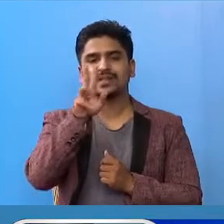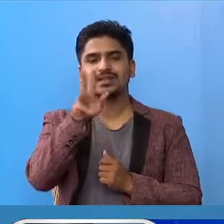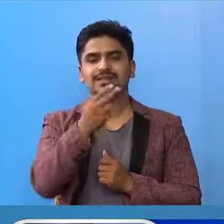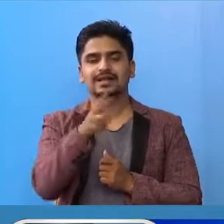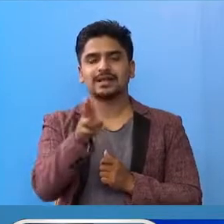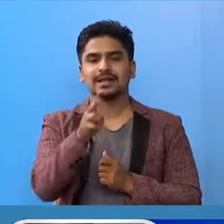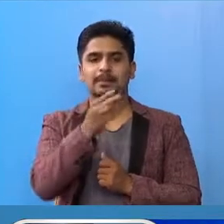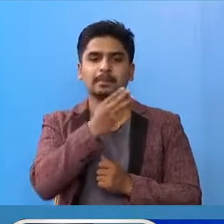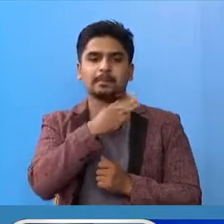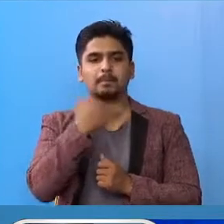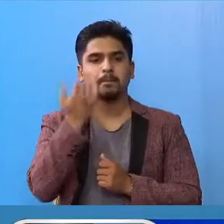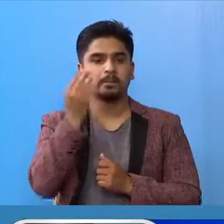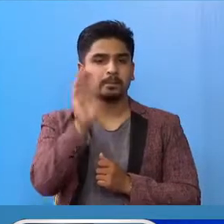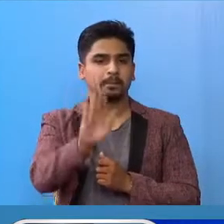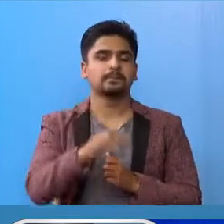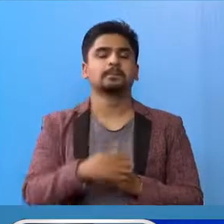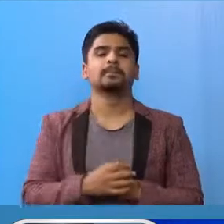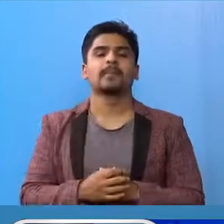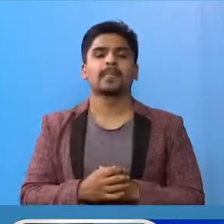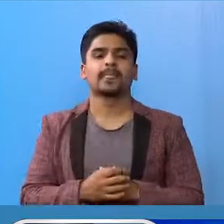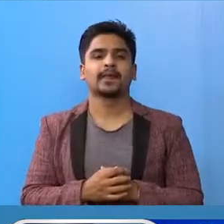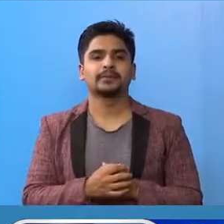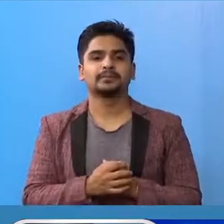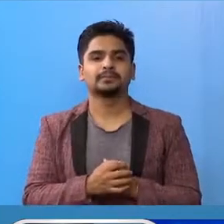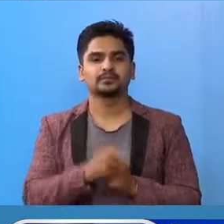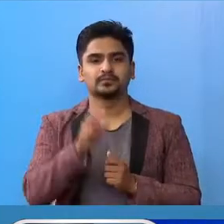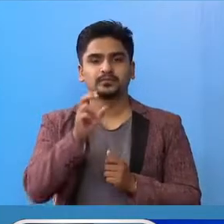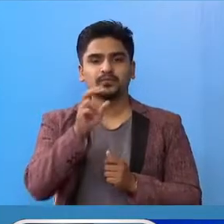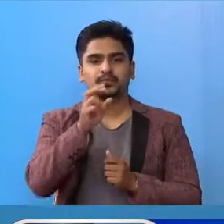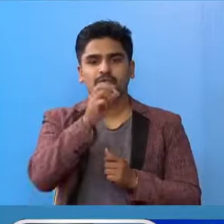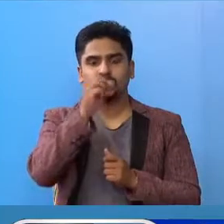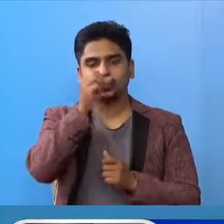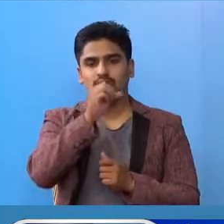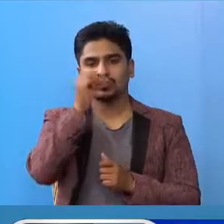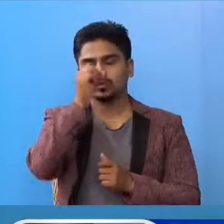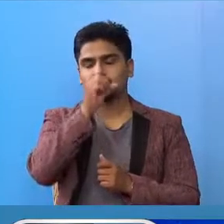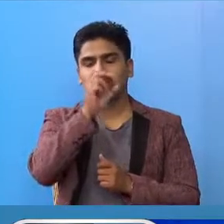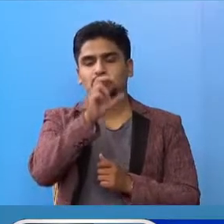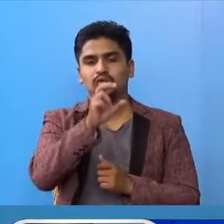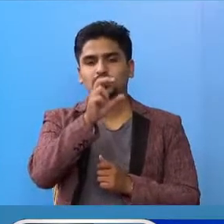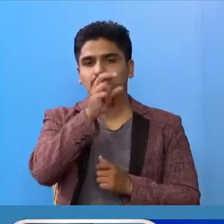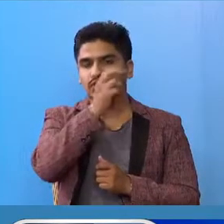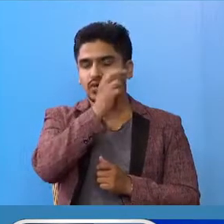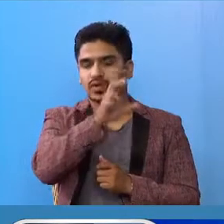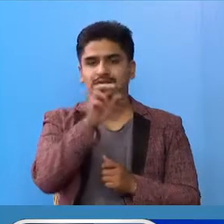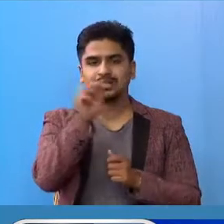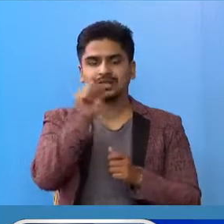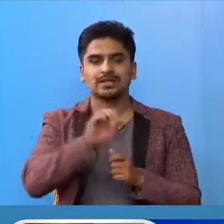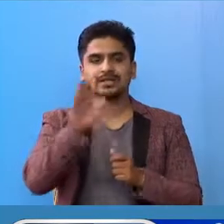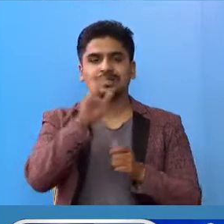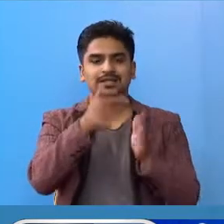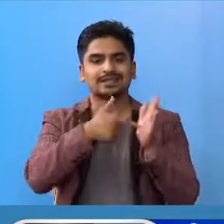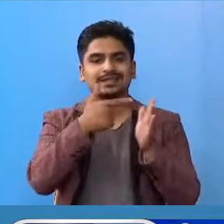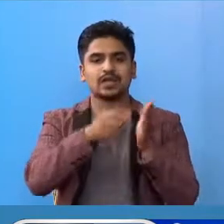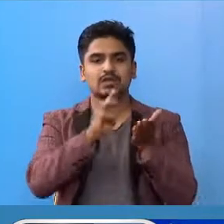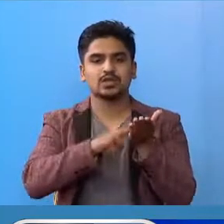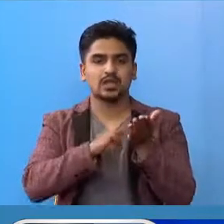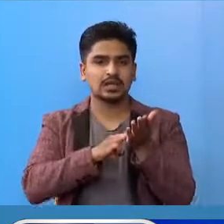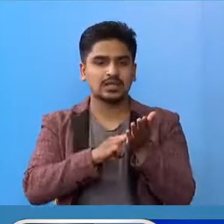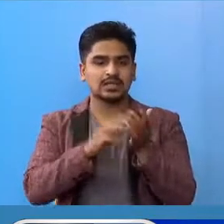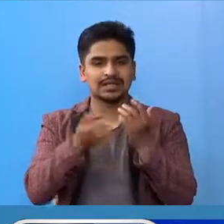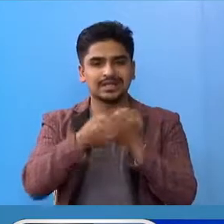बेक्तिको निधन भाय सकेको चा। दच्छेंड एसियाली छेत्रे सायक संगठन साक सदस्य